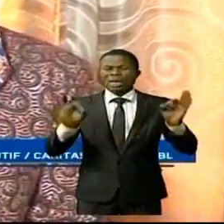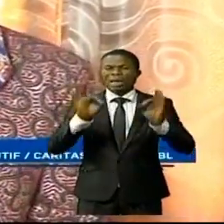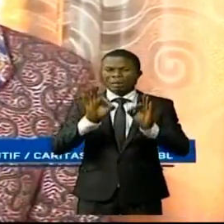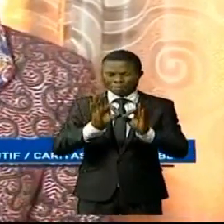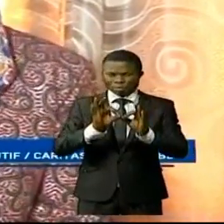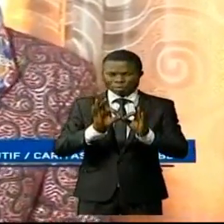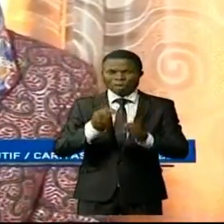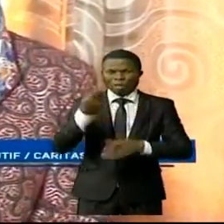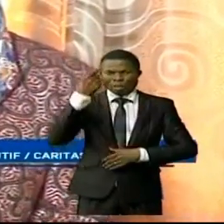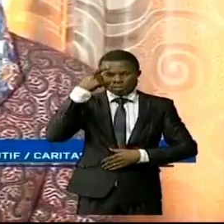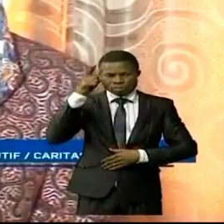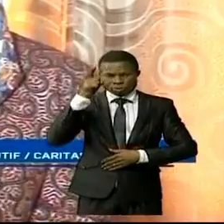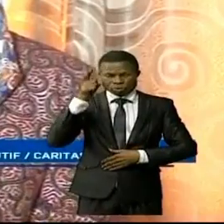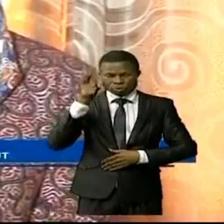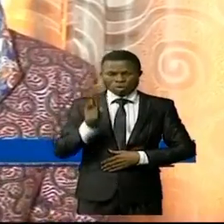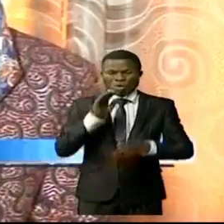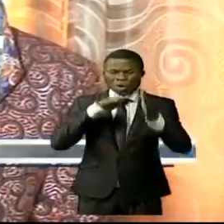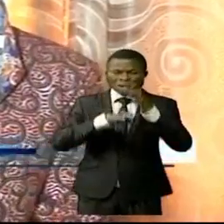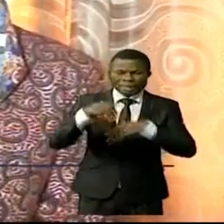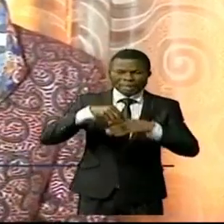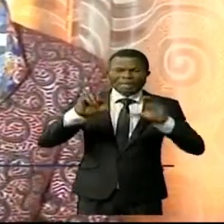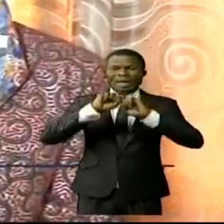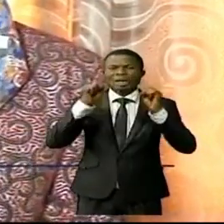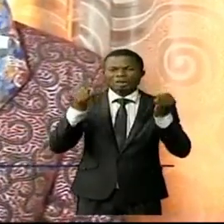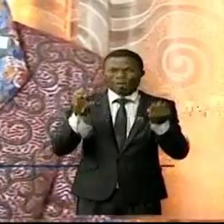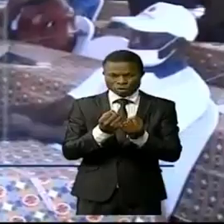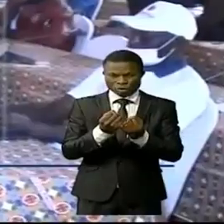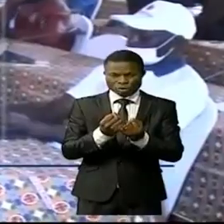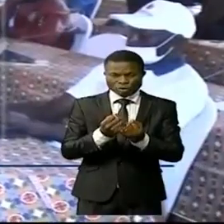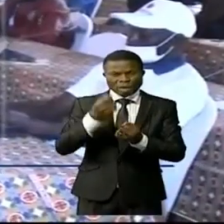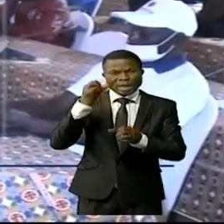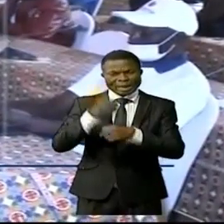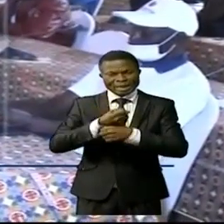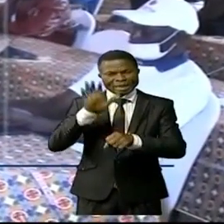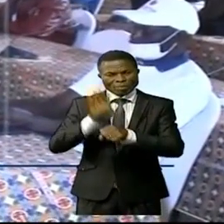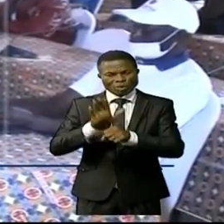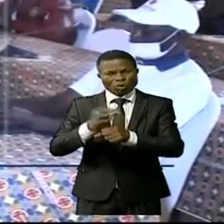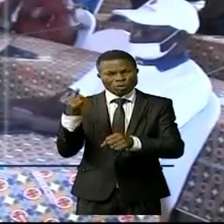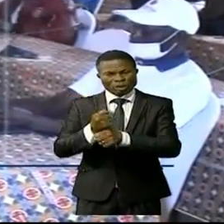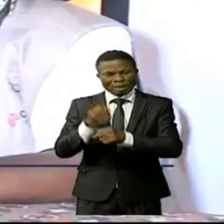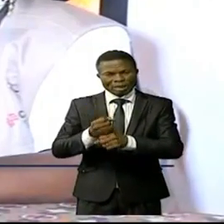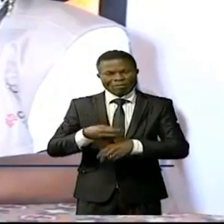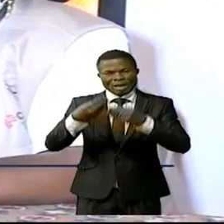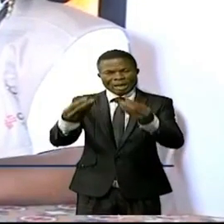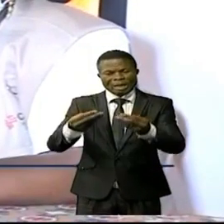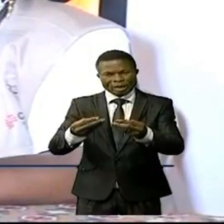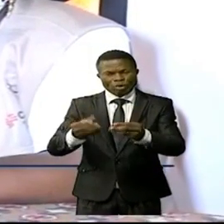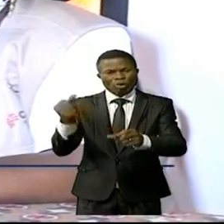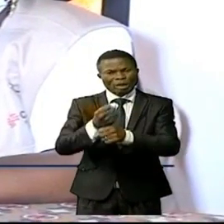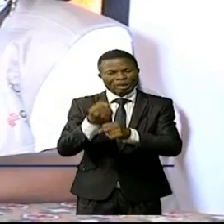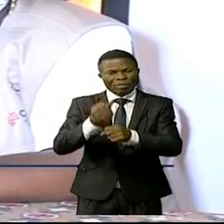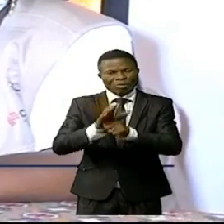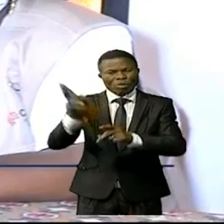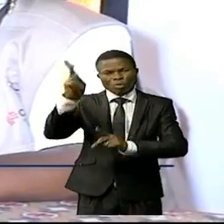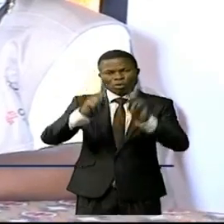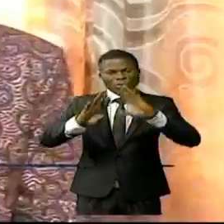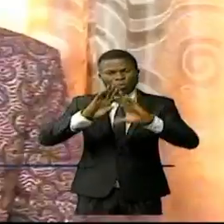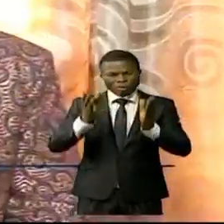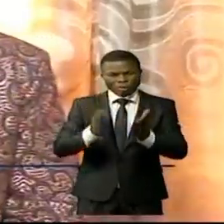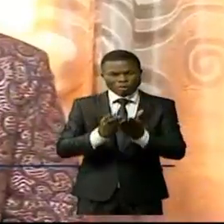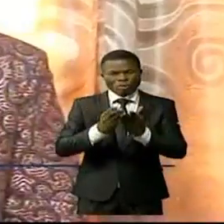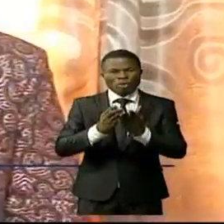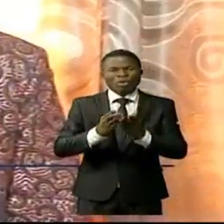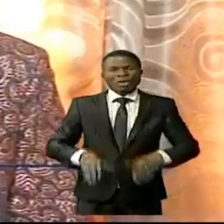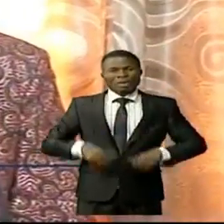d'insertion sociale par emploi. Elle donne de l'activité pour les populations de nos villes